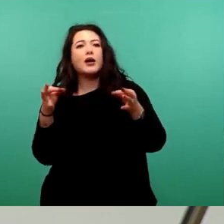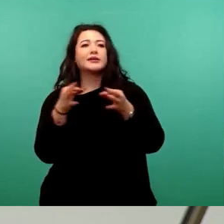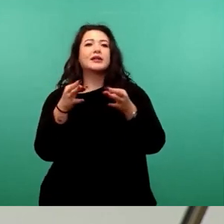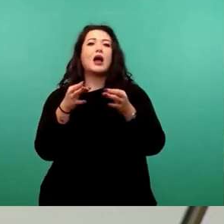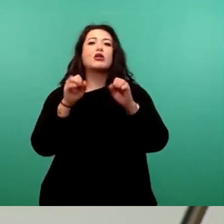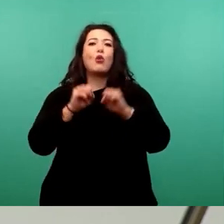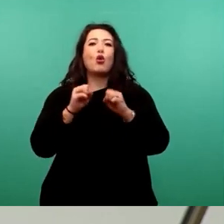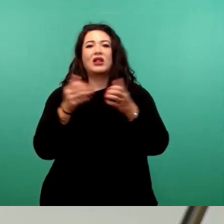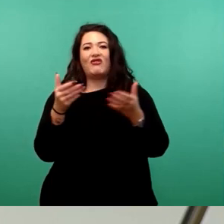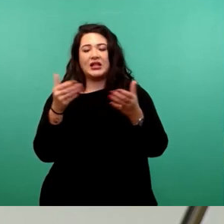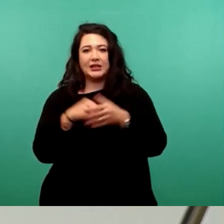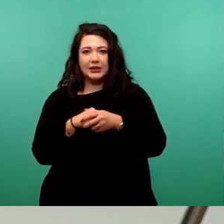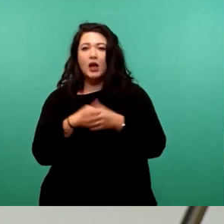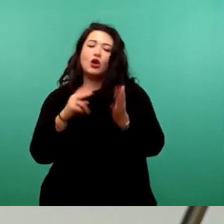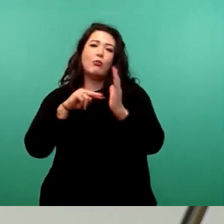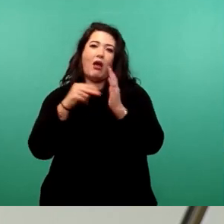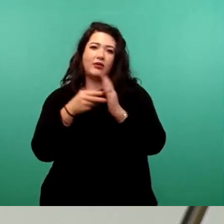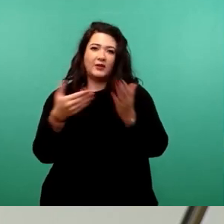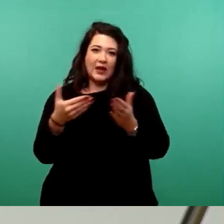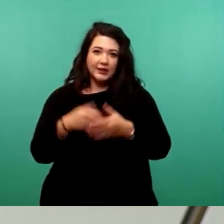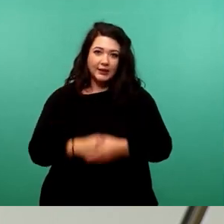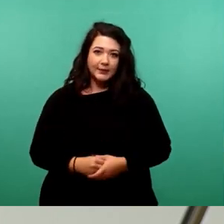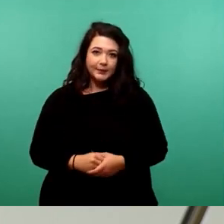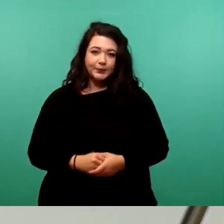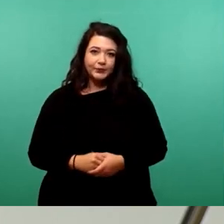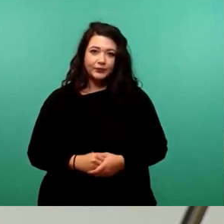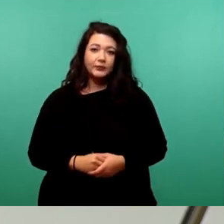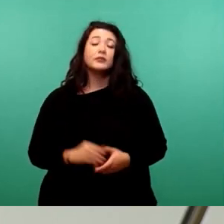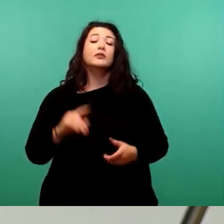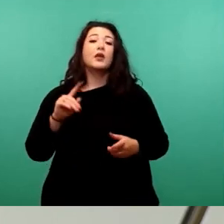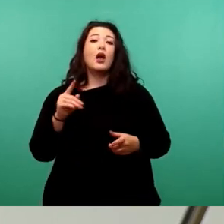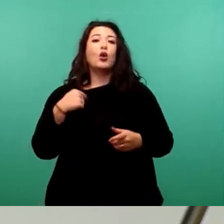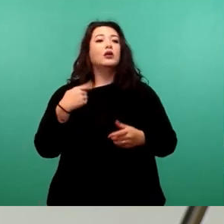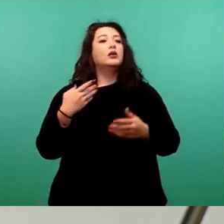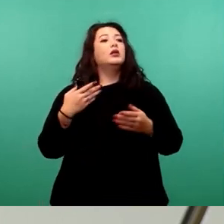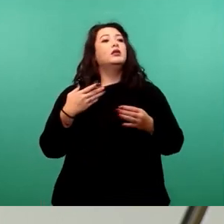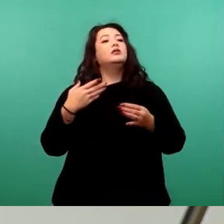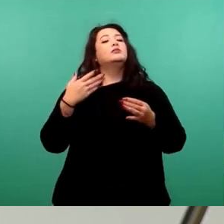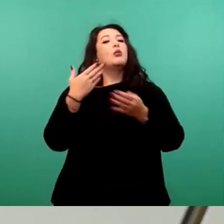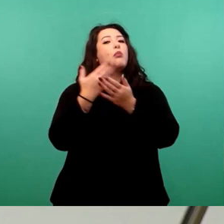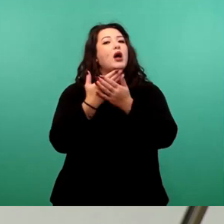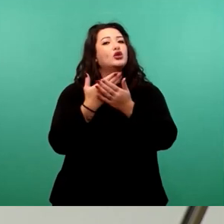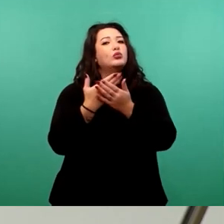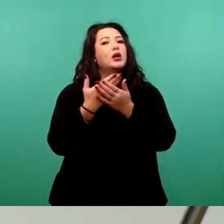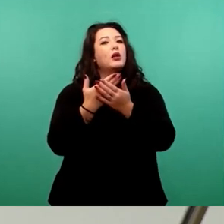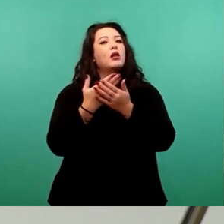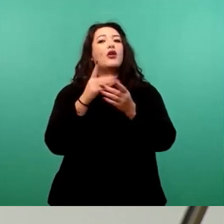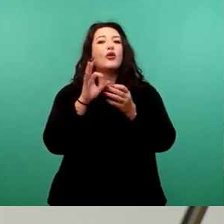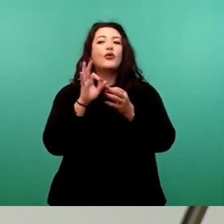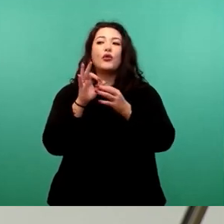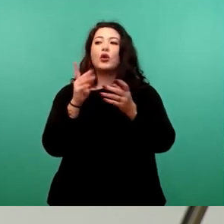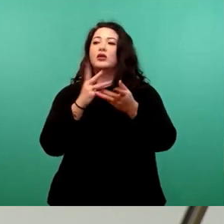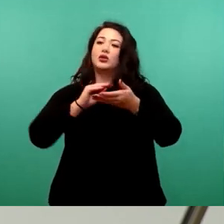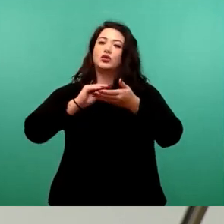geplant sind beziehungsweise in Angriff genommen werden, um erstens die Attraktivität der